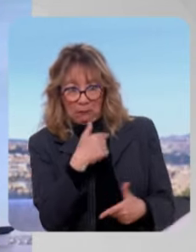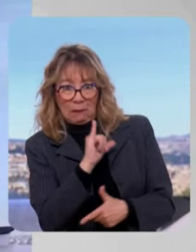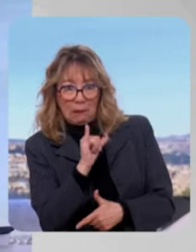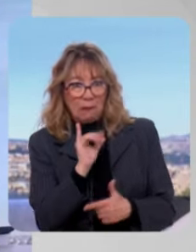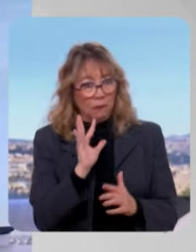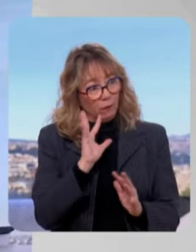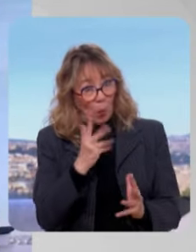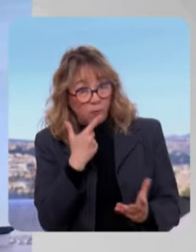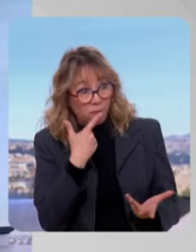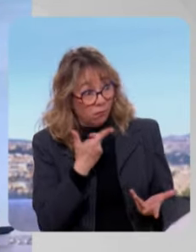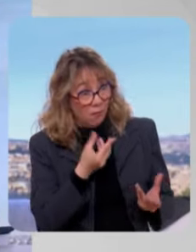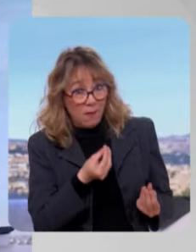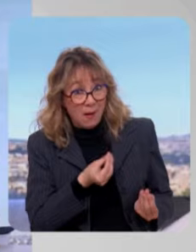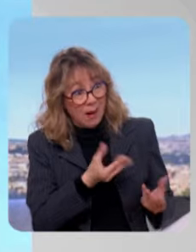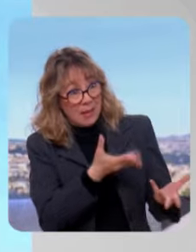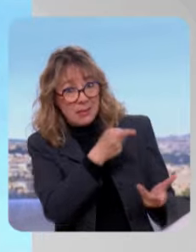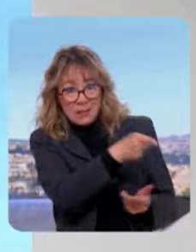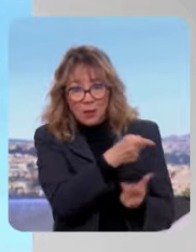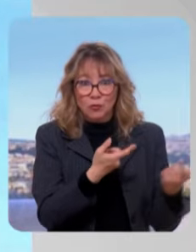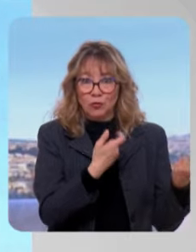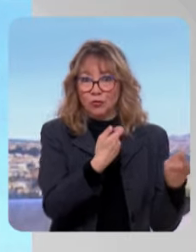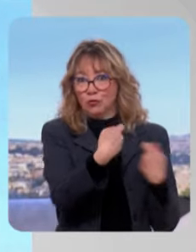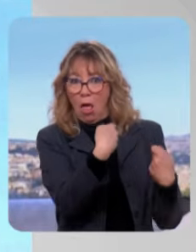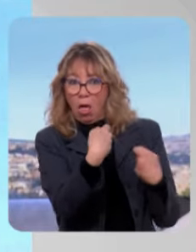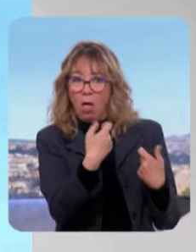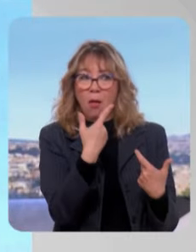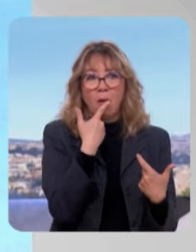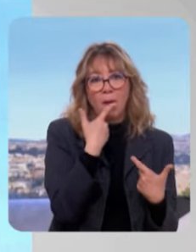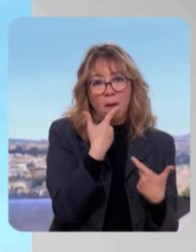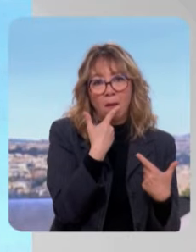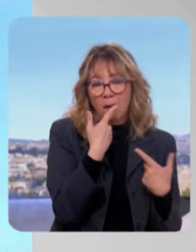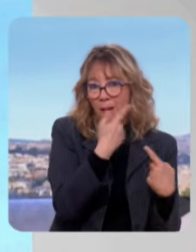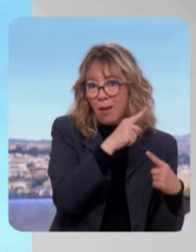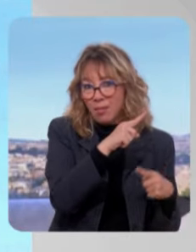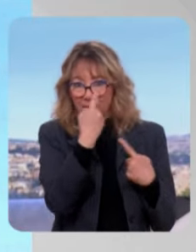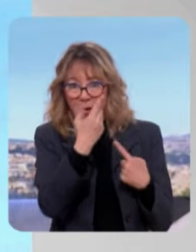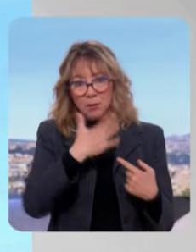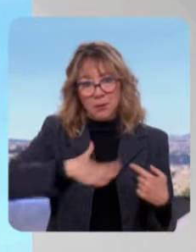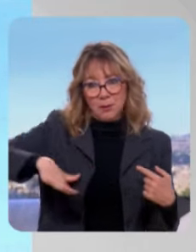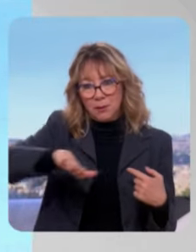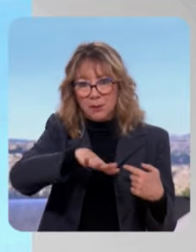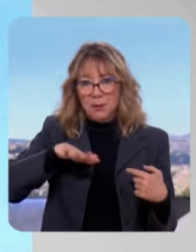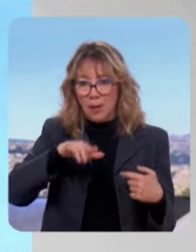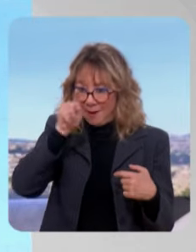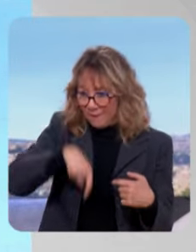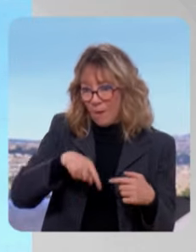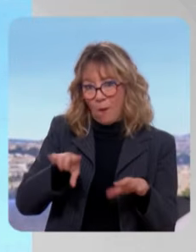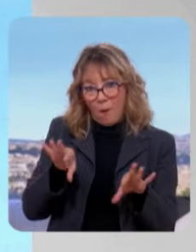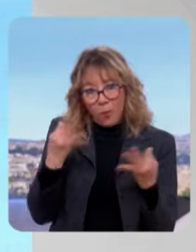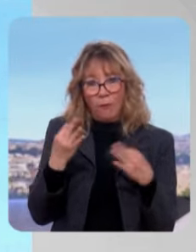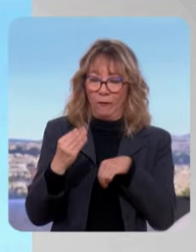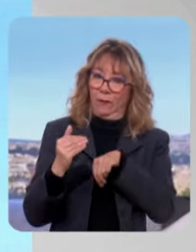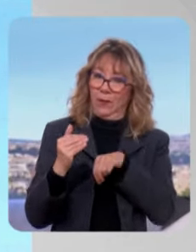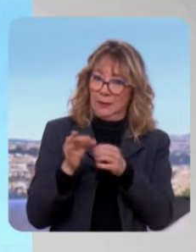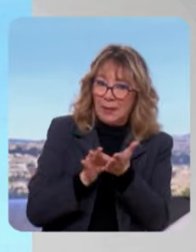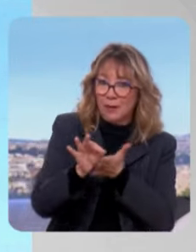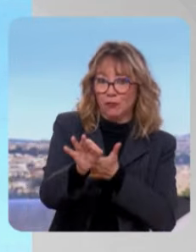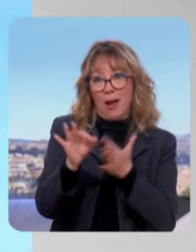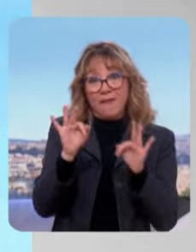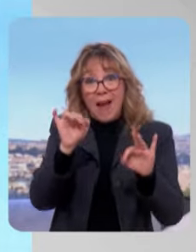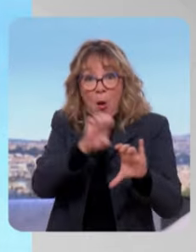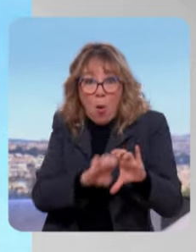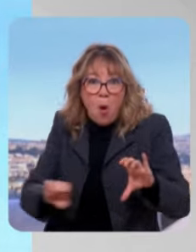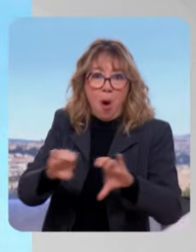laisse Donald Trump gérer notre défense ? Nous devons retrouver une forme d'autonomie stratégique et notamment une défense à l'échelle européenne